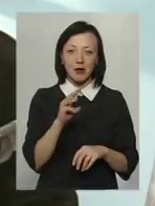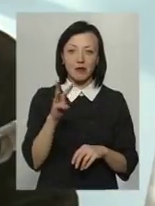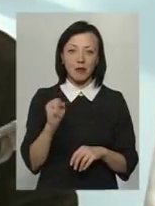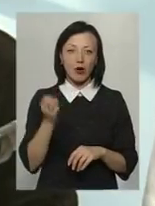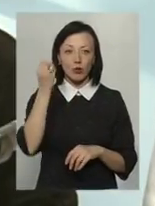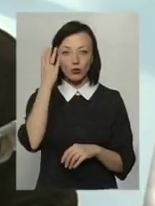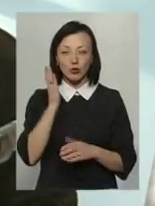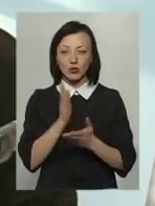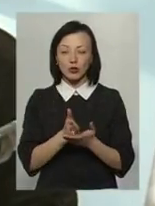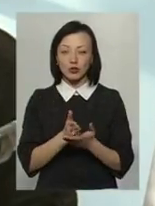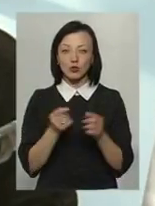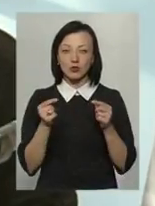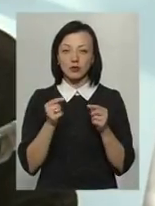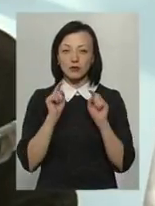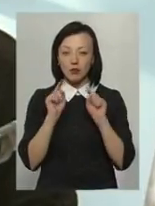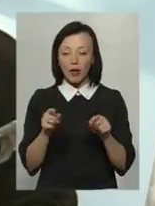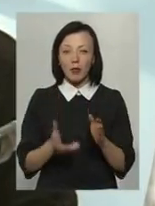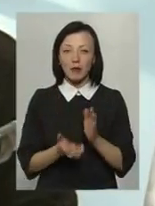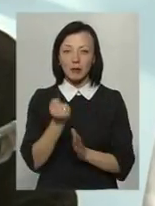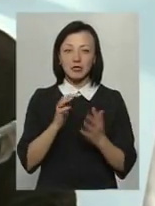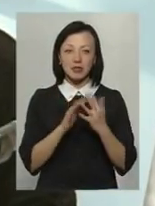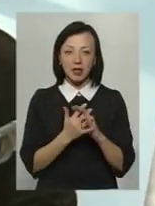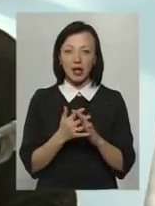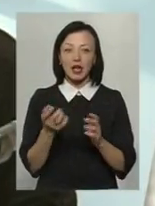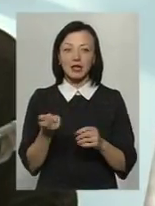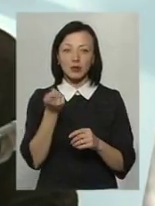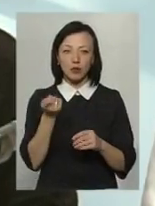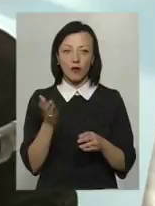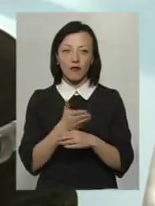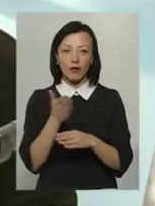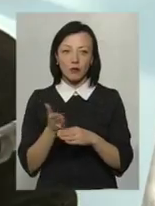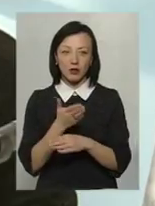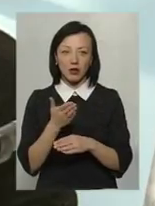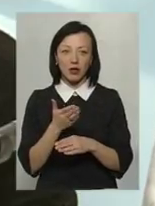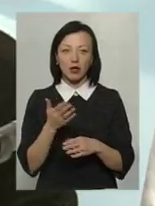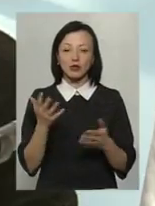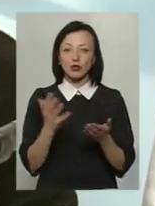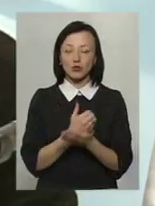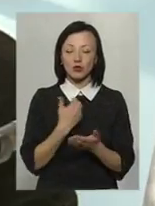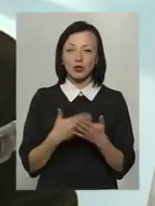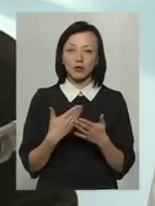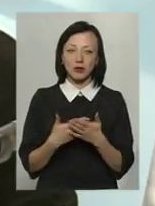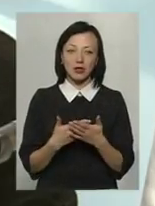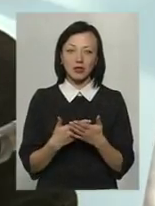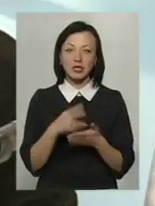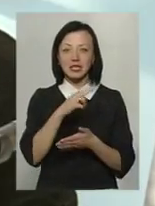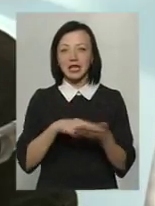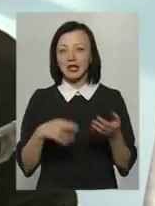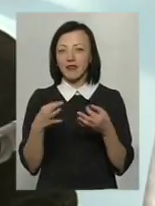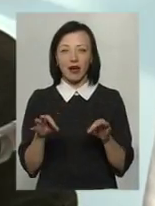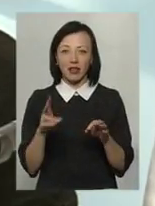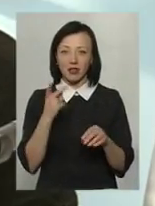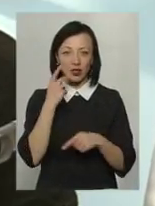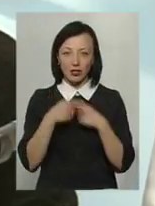зосереджуємося на підтримки села і на підтримки дрібного виробника. Здобути якийсь там сертифікат не